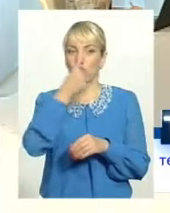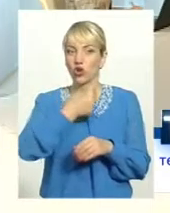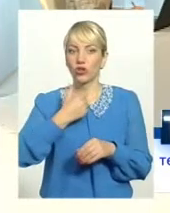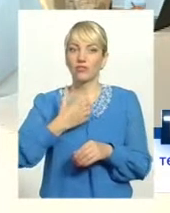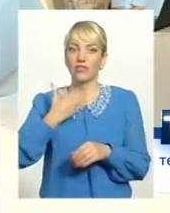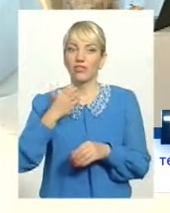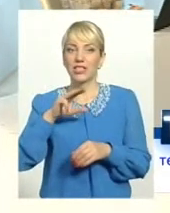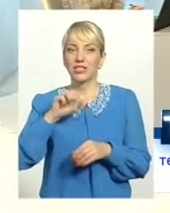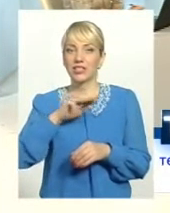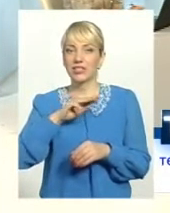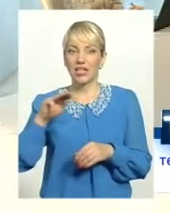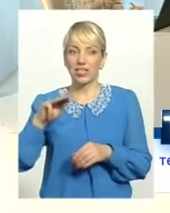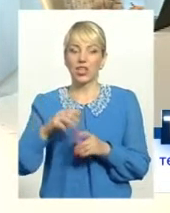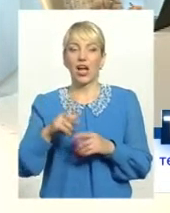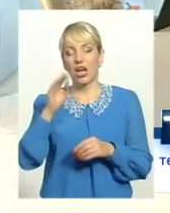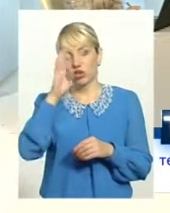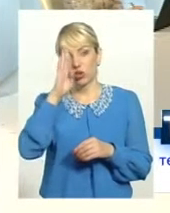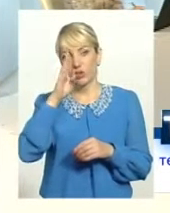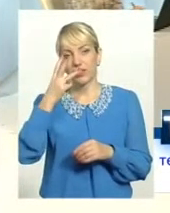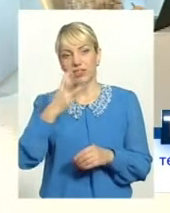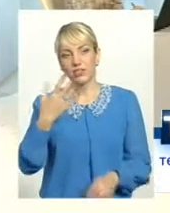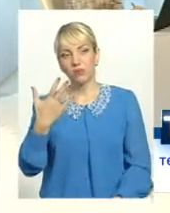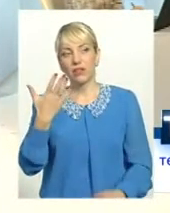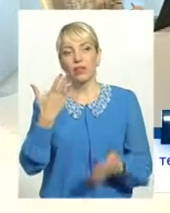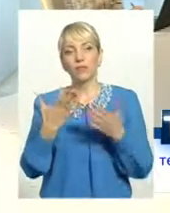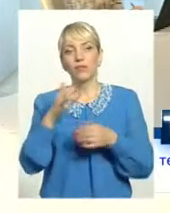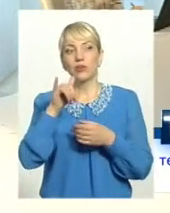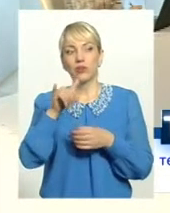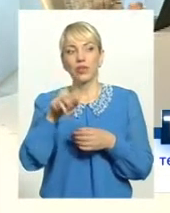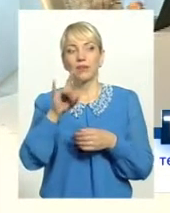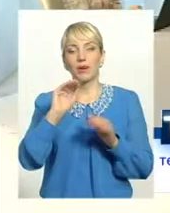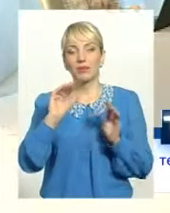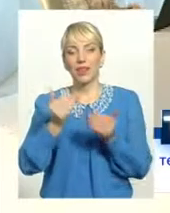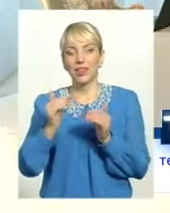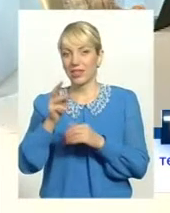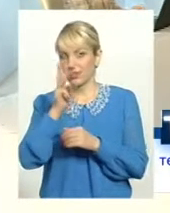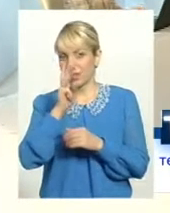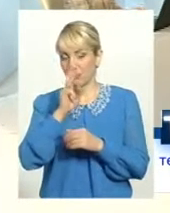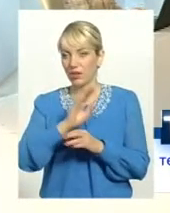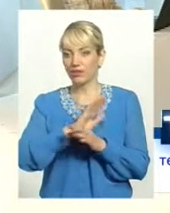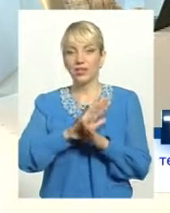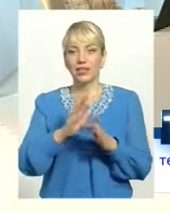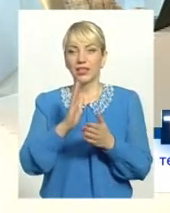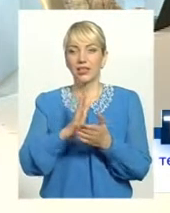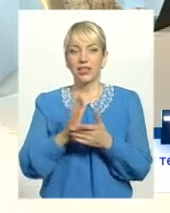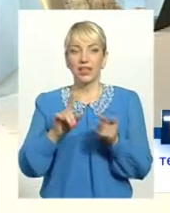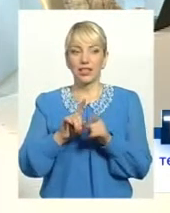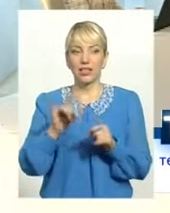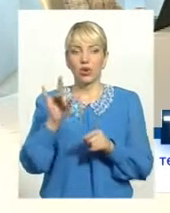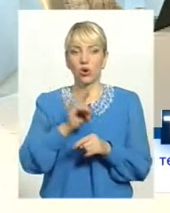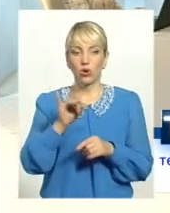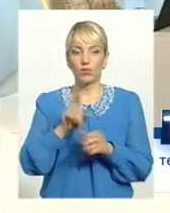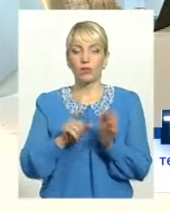стажу, а чоловік 35. От якщо у них при низьких заробітках не склався такий розмір пенсії,